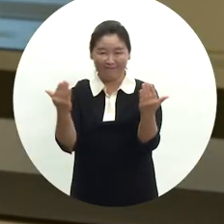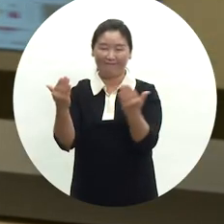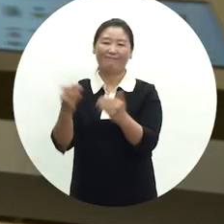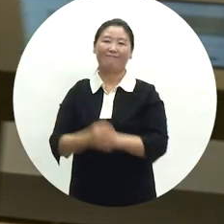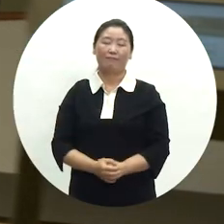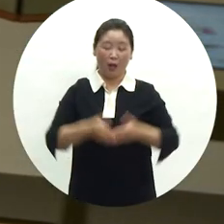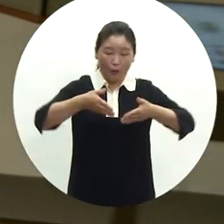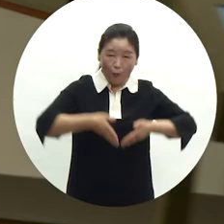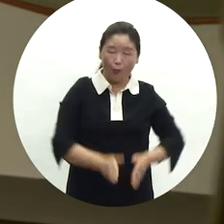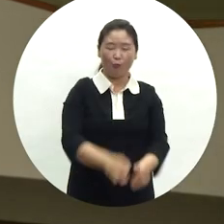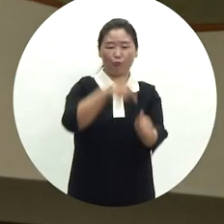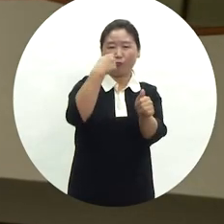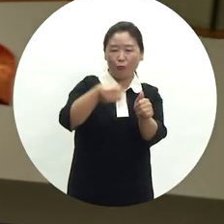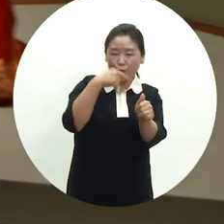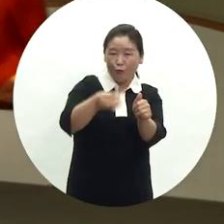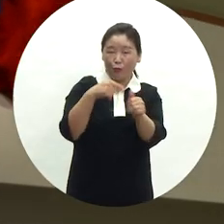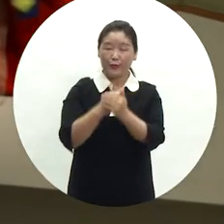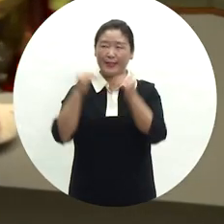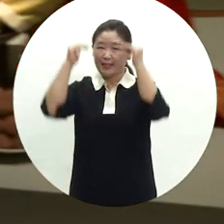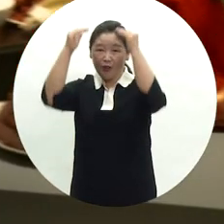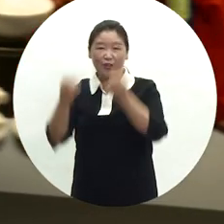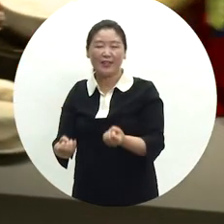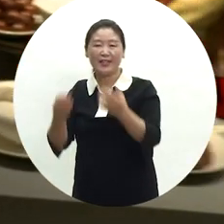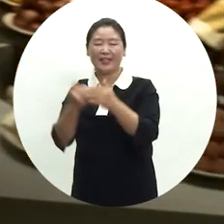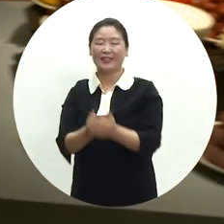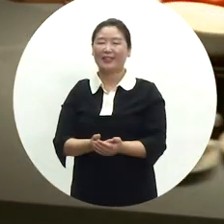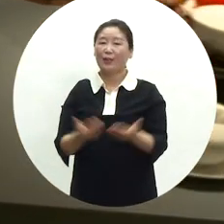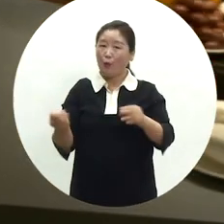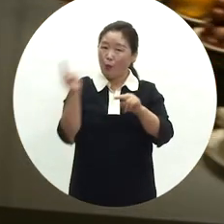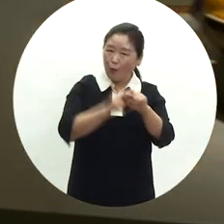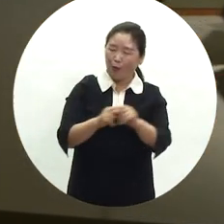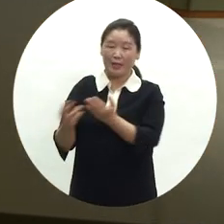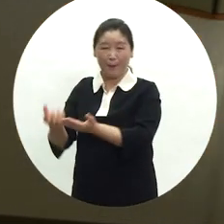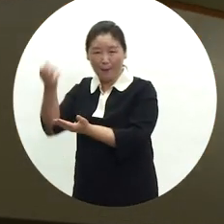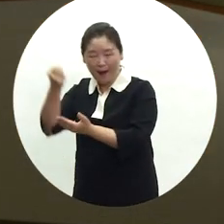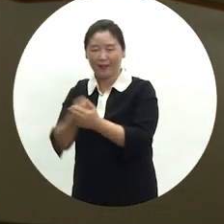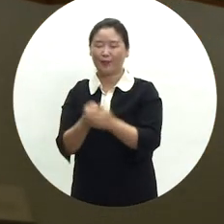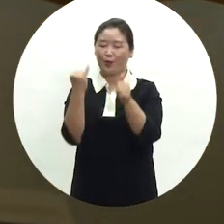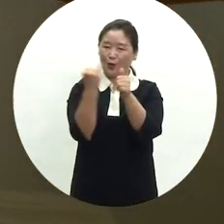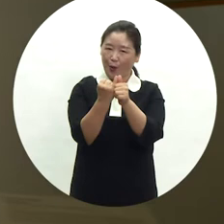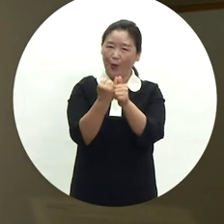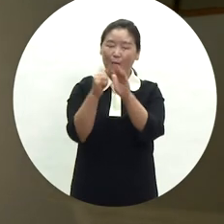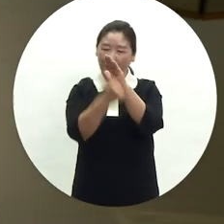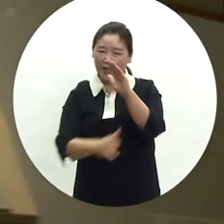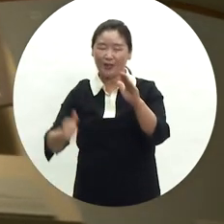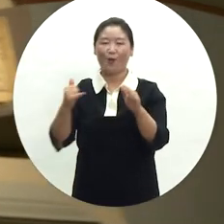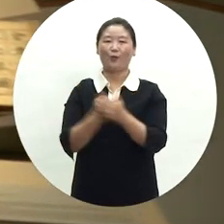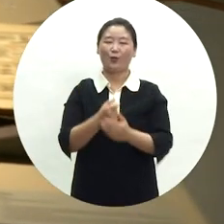출생, 교육, 성년식, 관직과 직업, 혼례와 가족, 수연례,